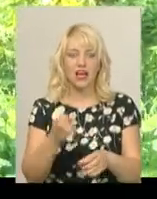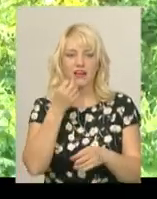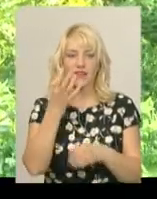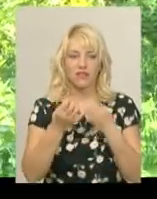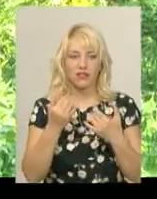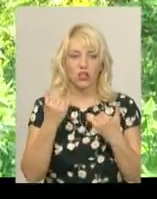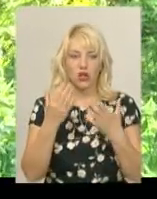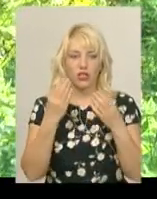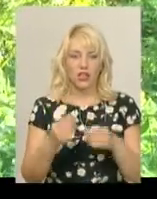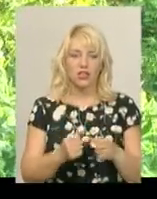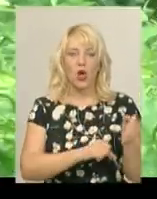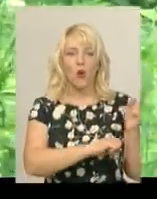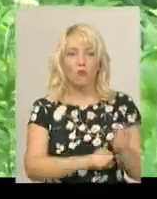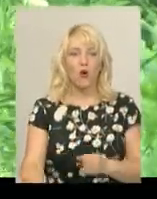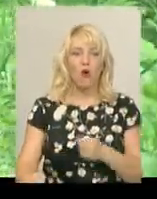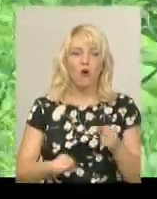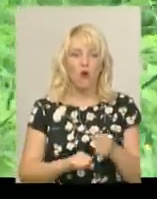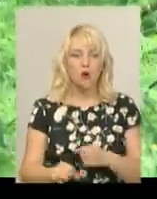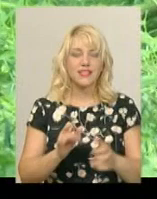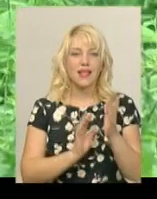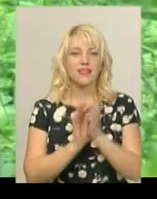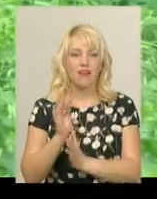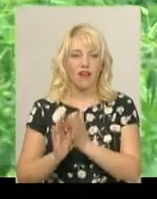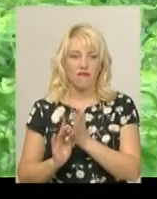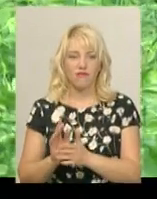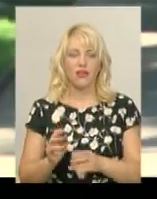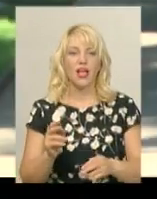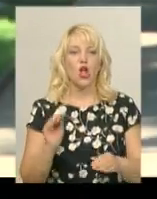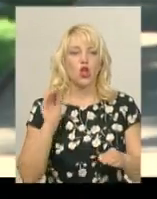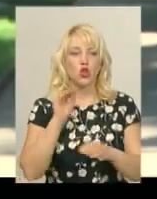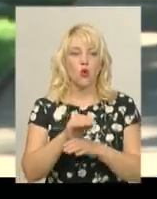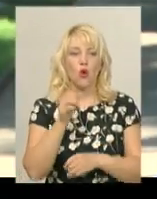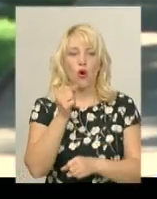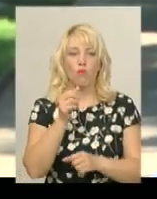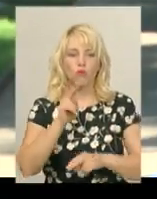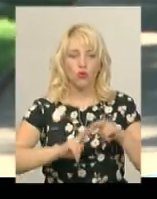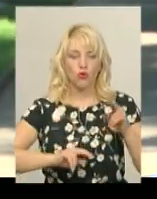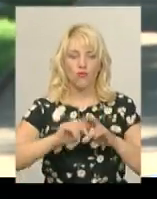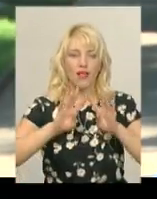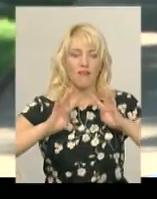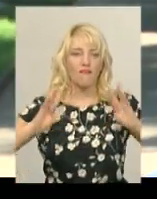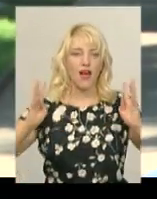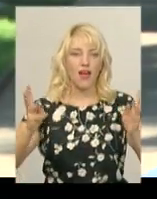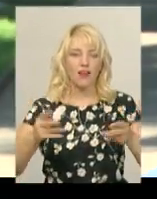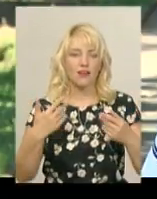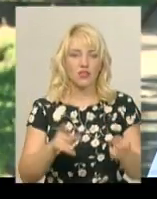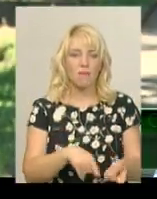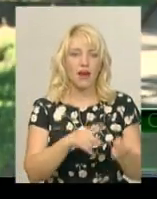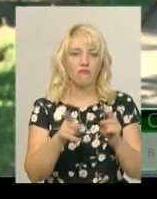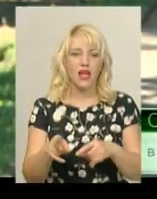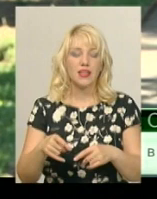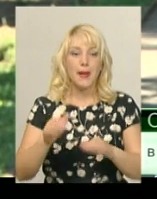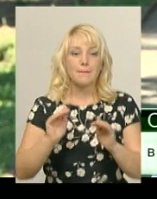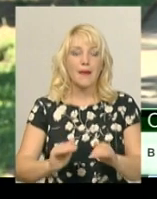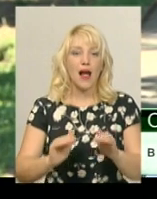проводиться косіння, покоз трави. Майже добудували вольєр на зоокуточку, перевели вже малого ведмедя. Плануємо